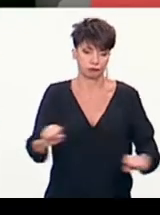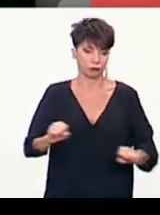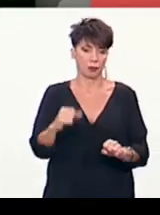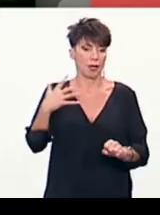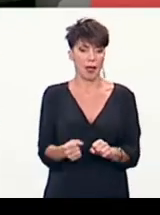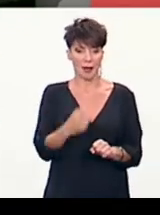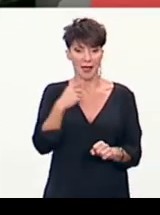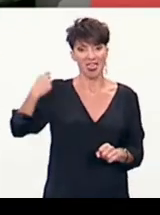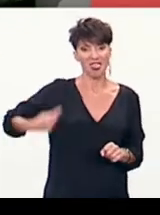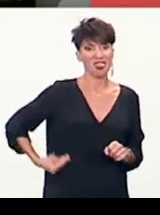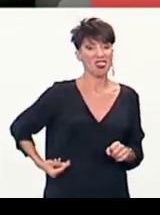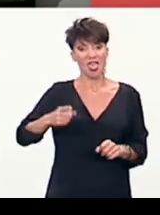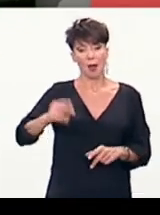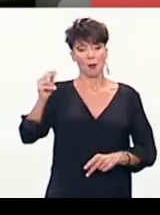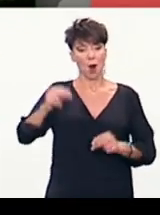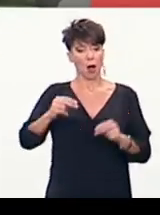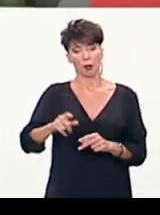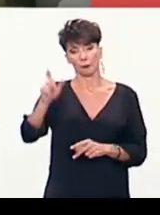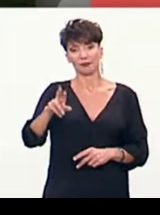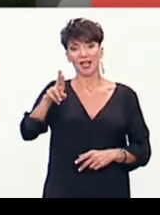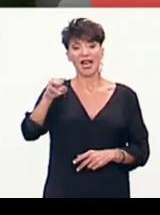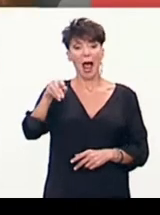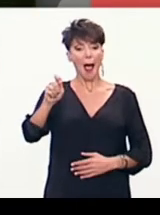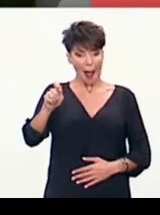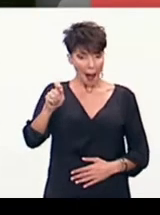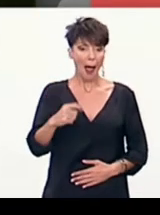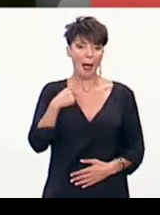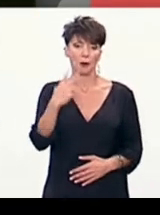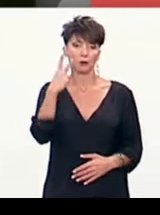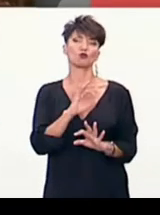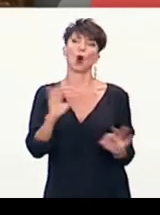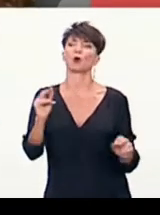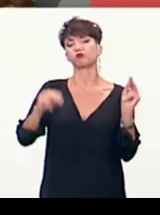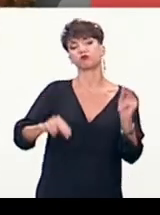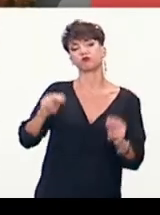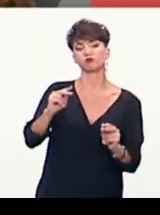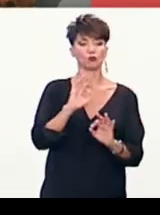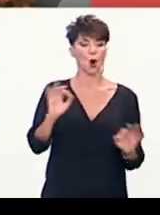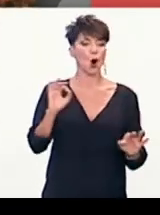Έχουμε τις δημοτικές εκλογές μπροστά μας. Ο Ράμα προσπείται ότι δεν συμβαίνει τίποτα και θα εξαρθούν κανονικά.